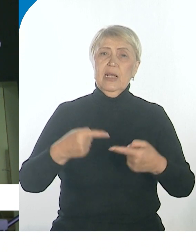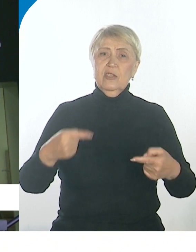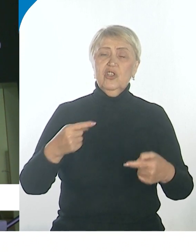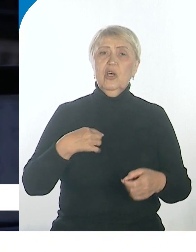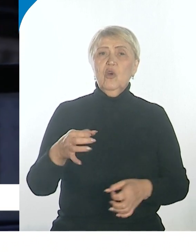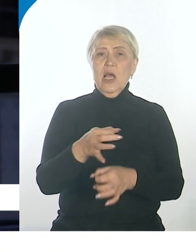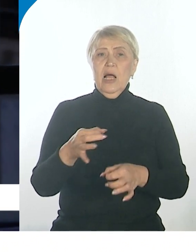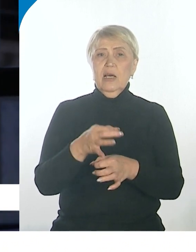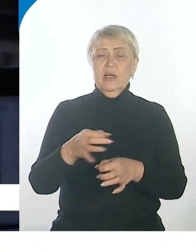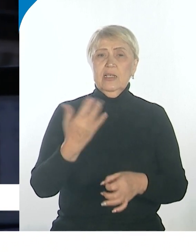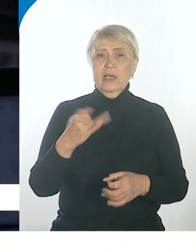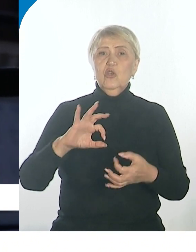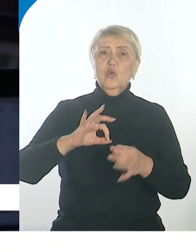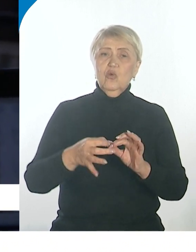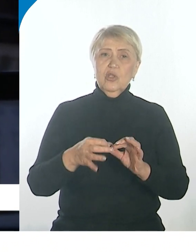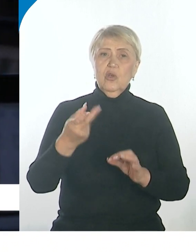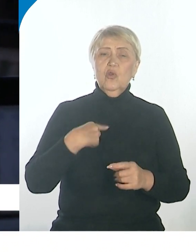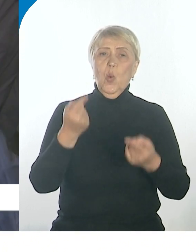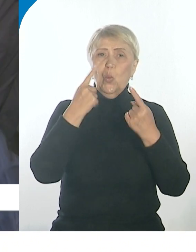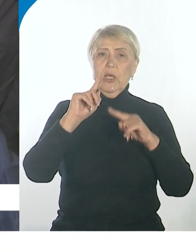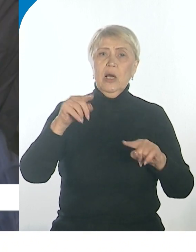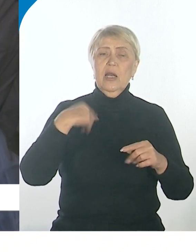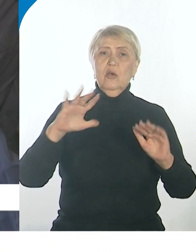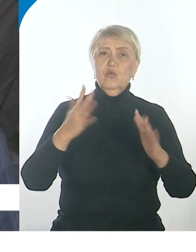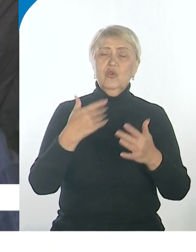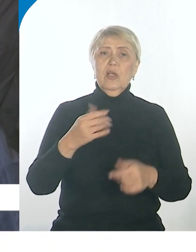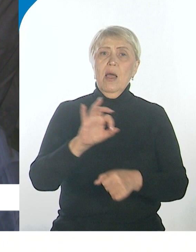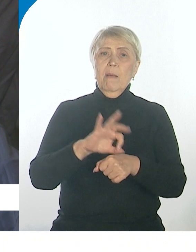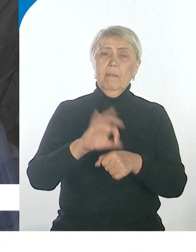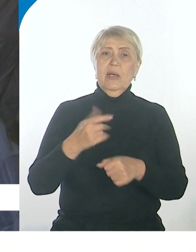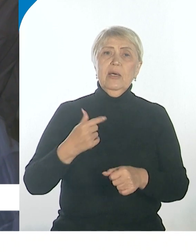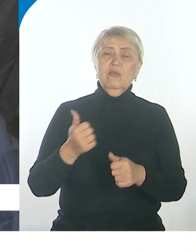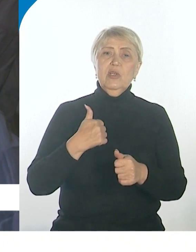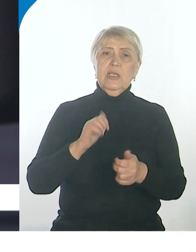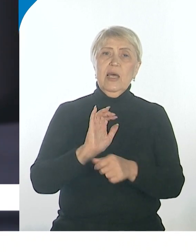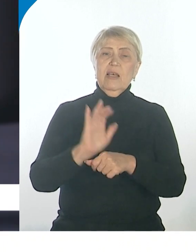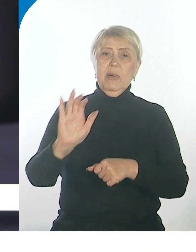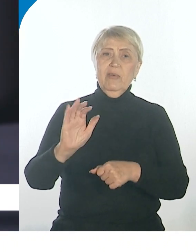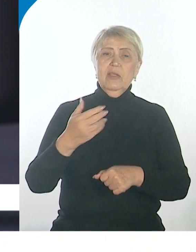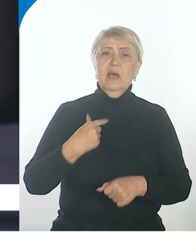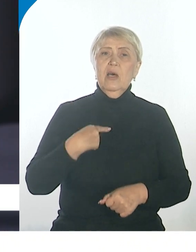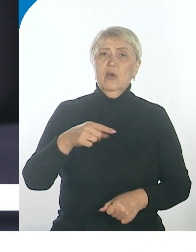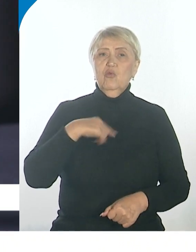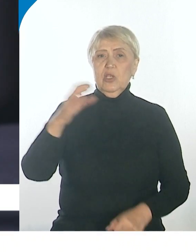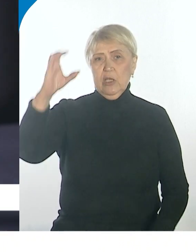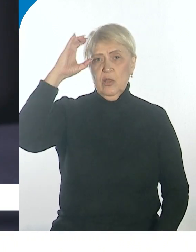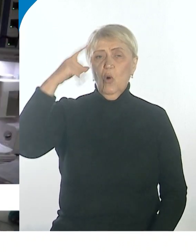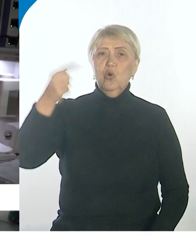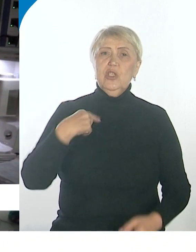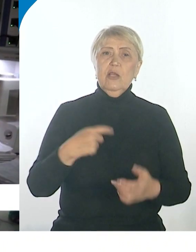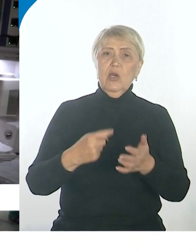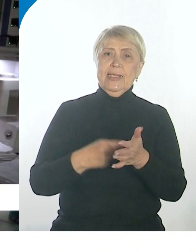сложностью онкопроцессов. Однако в уникальных случаях больных направляют в научно-исследовательские институты страны. Есть редкие,